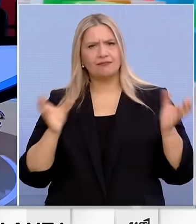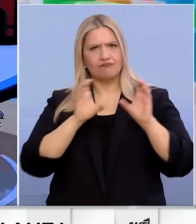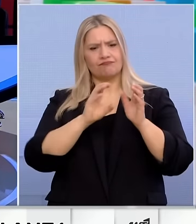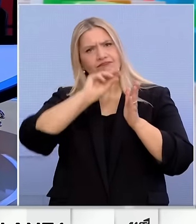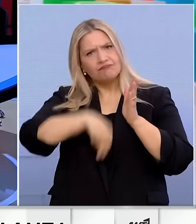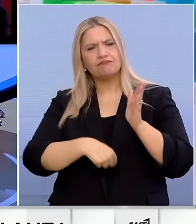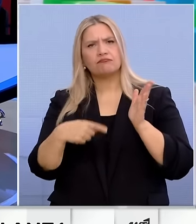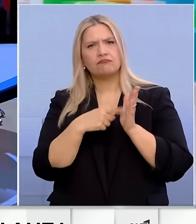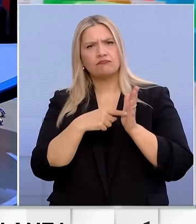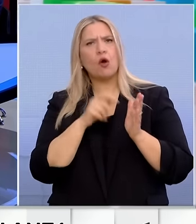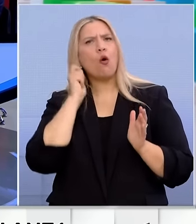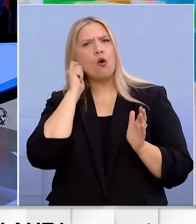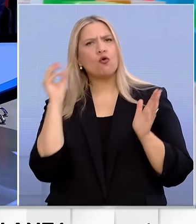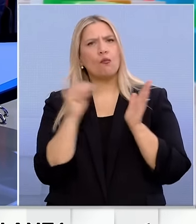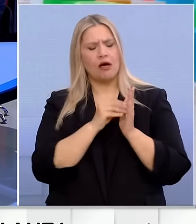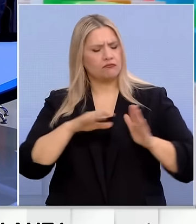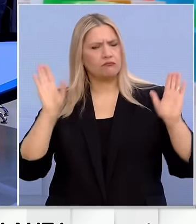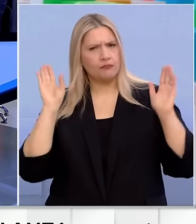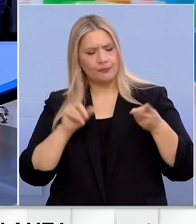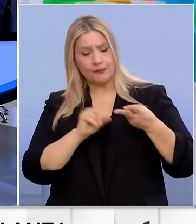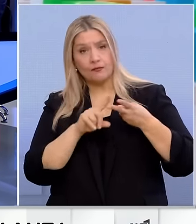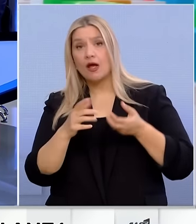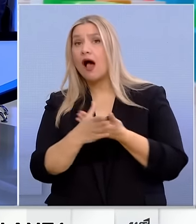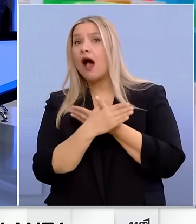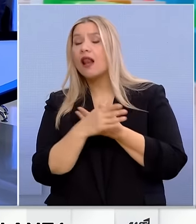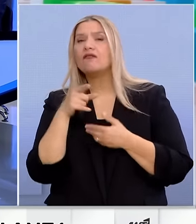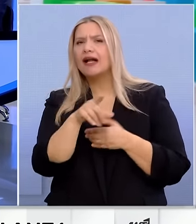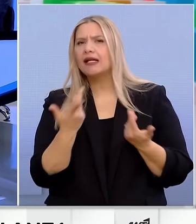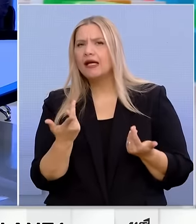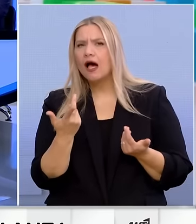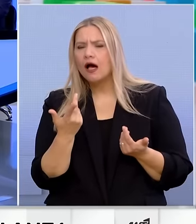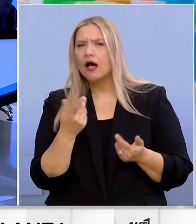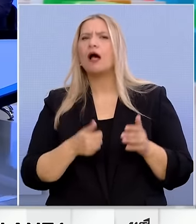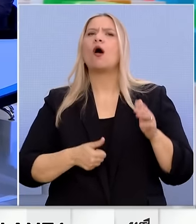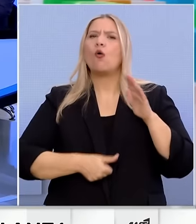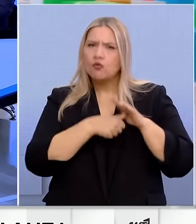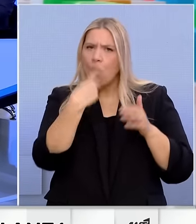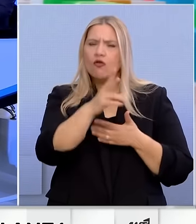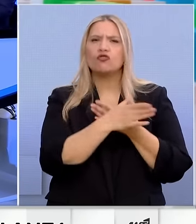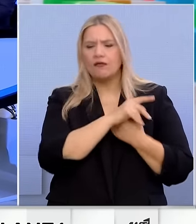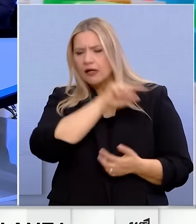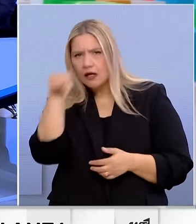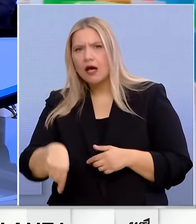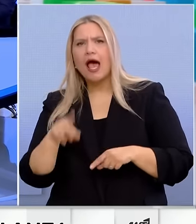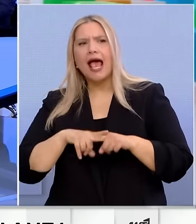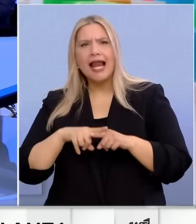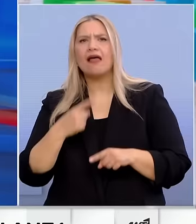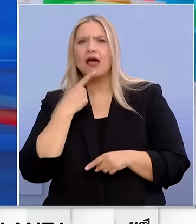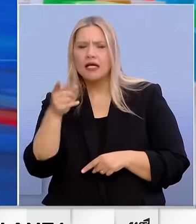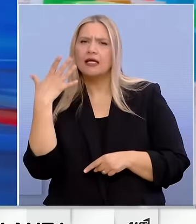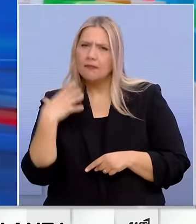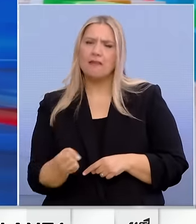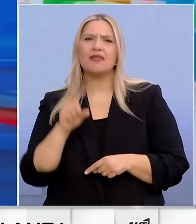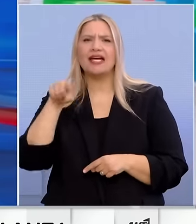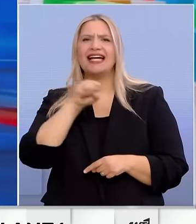ονομασία της χώρας. Μιλώ για την Αλβανία, που ο Ράμα ήρθε στην Ελλάδα πριν λίγες μέρες και έθεσε θέμα τσάμιδων και